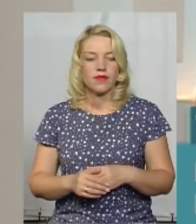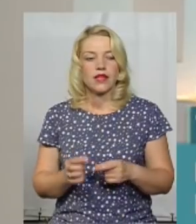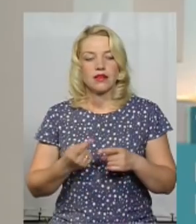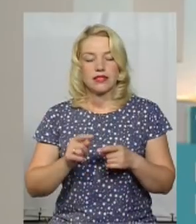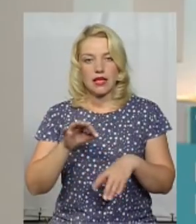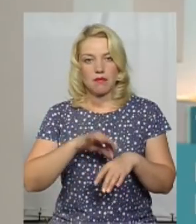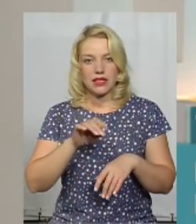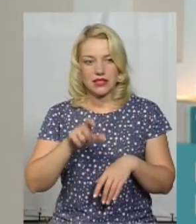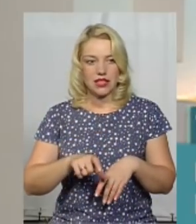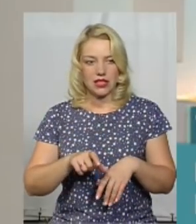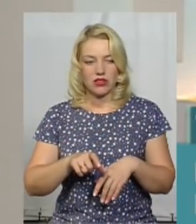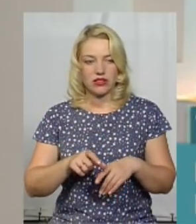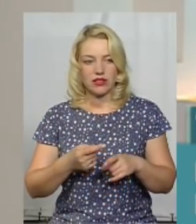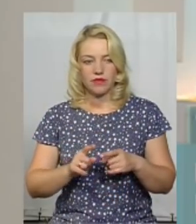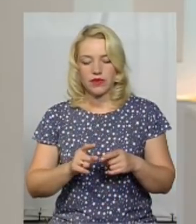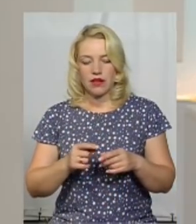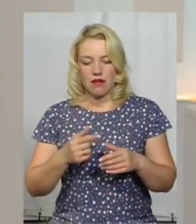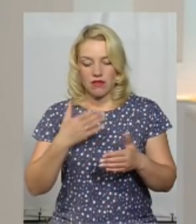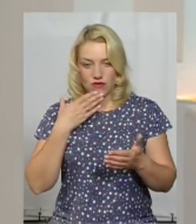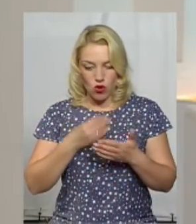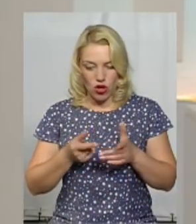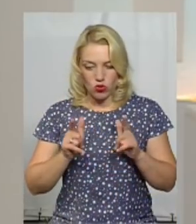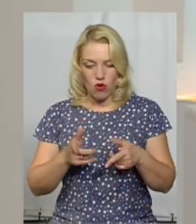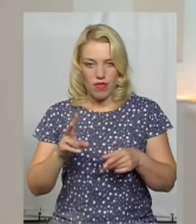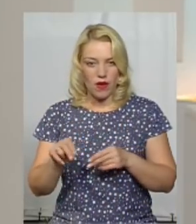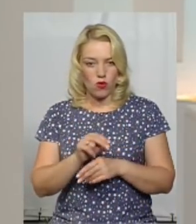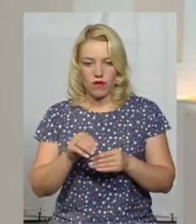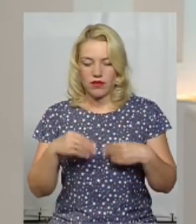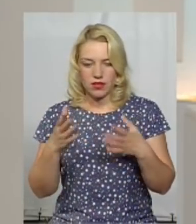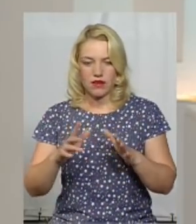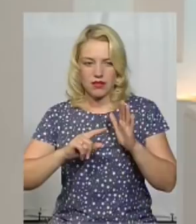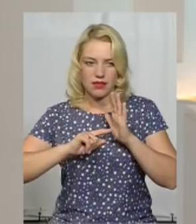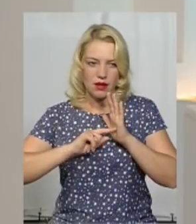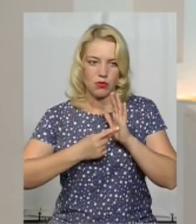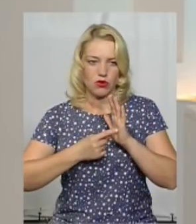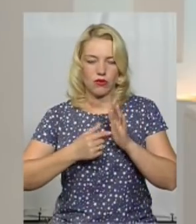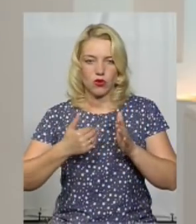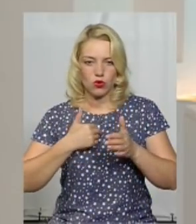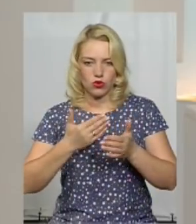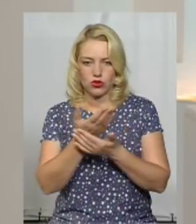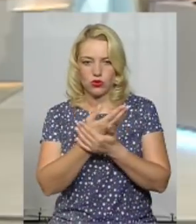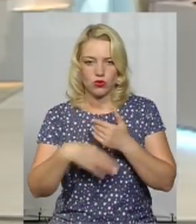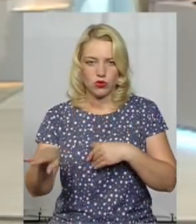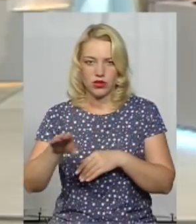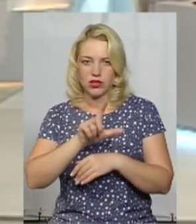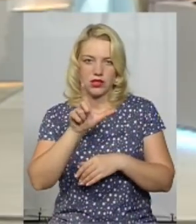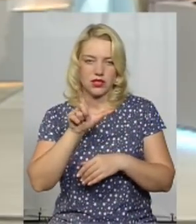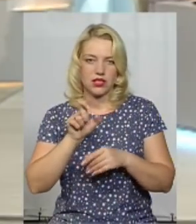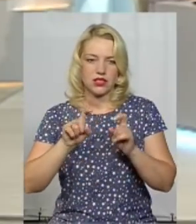Цей пацієнт усвідомлення згоди на лікування не давав і під час спілкування висловив наполегливе бажання залишити заклад.